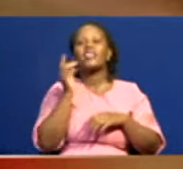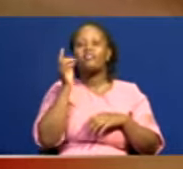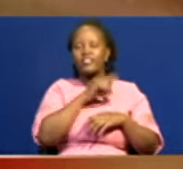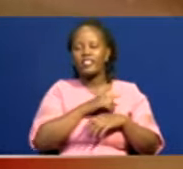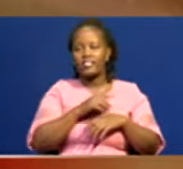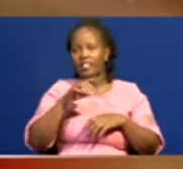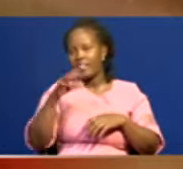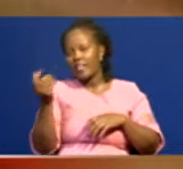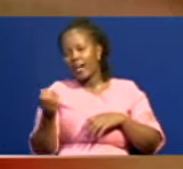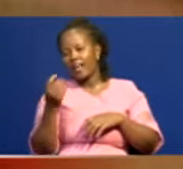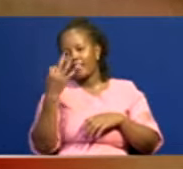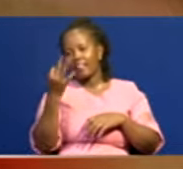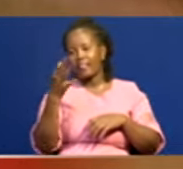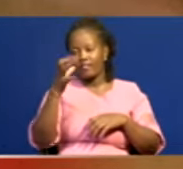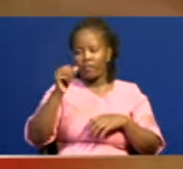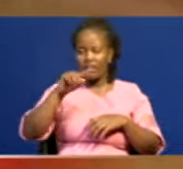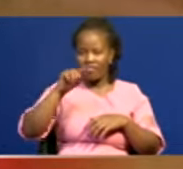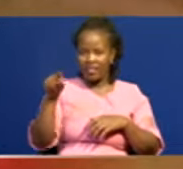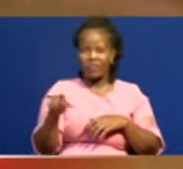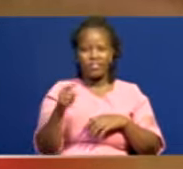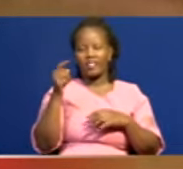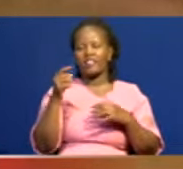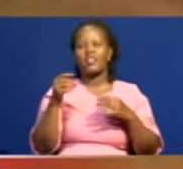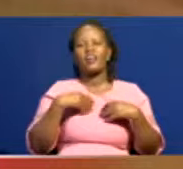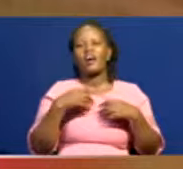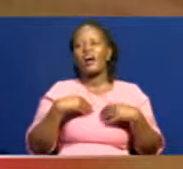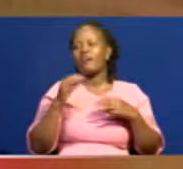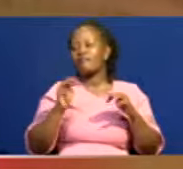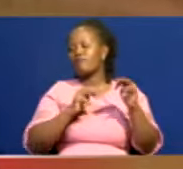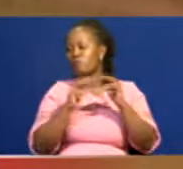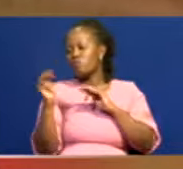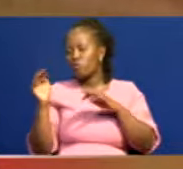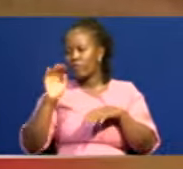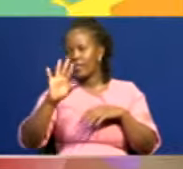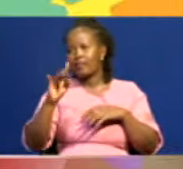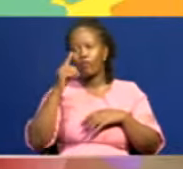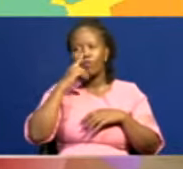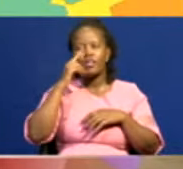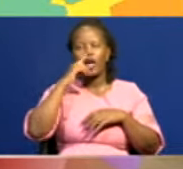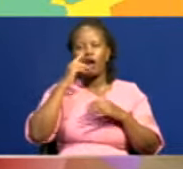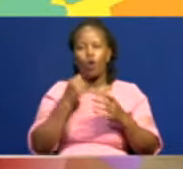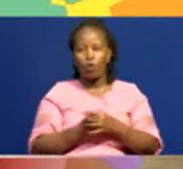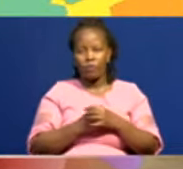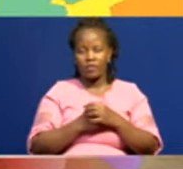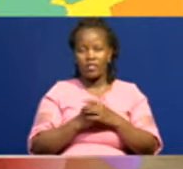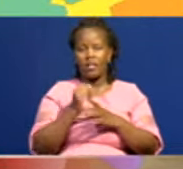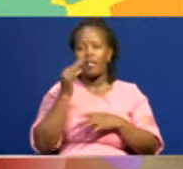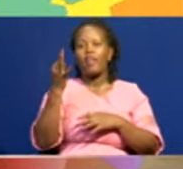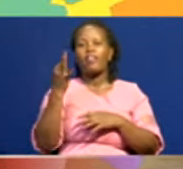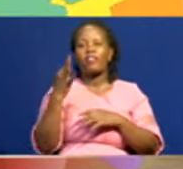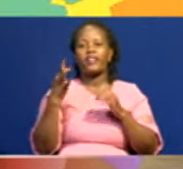1035, wakipoteza makao kutokana na mvua ya El Nino. County 38